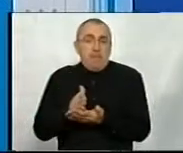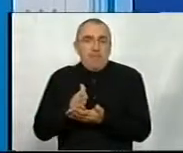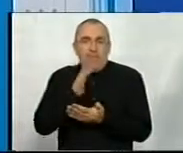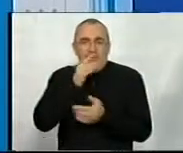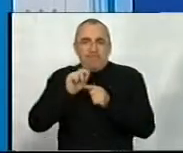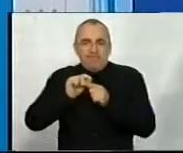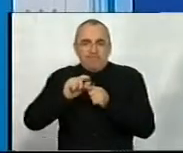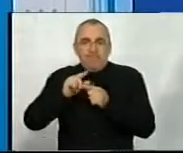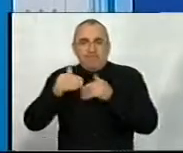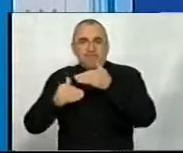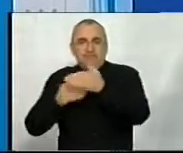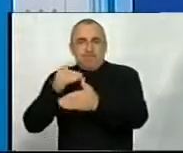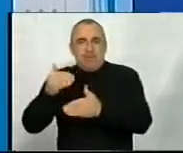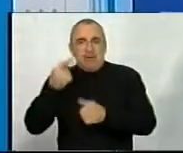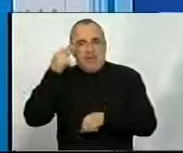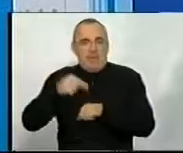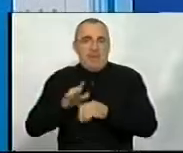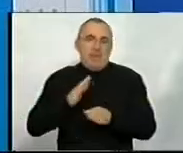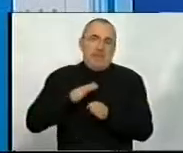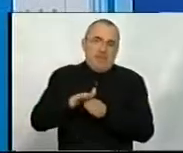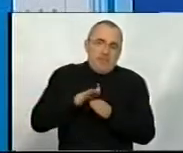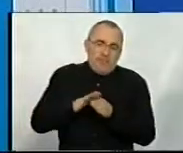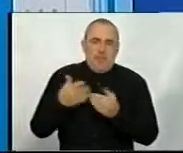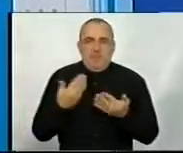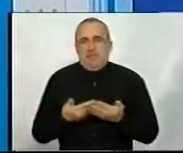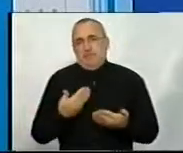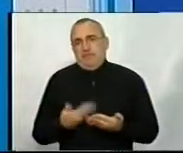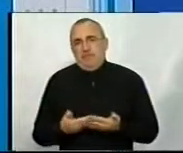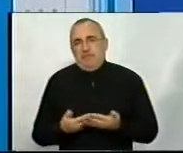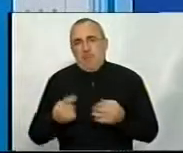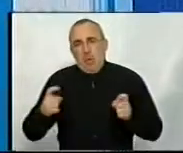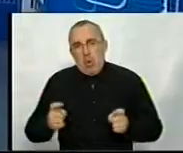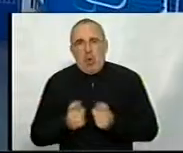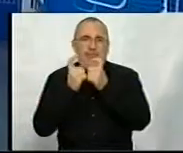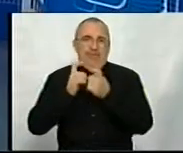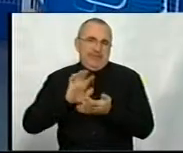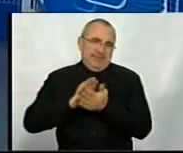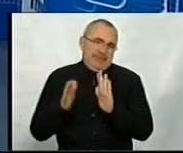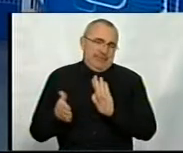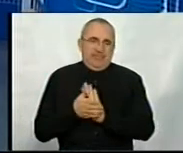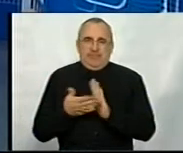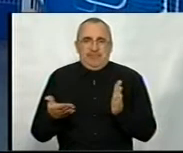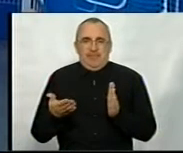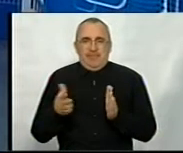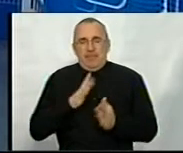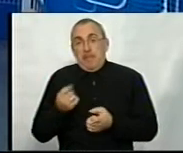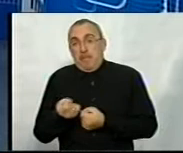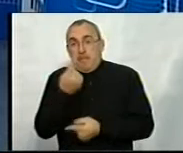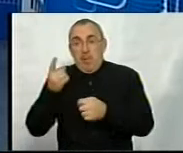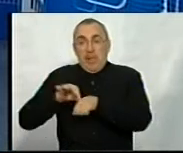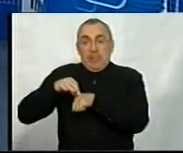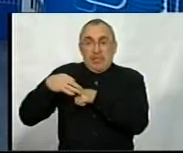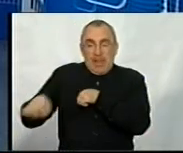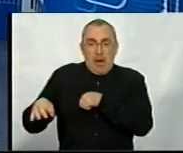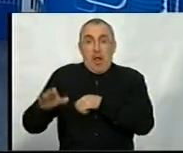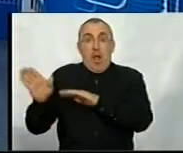певні психологічні. Це коли відбувається безпосередня конфліктна ситуація з певними проявами насилля.